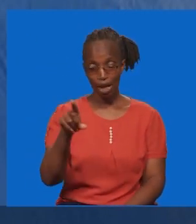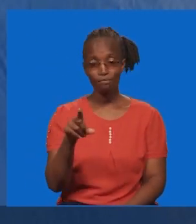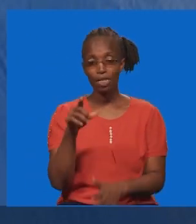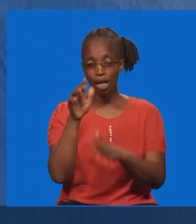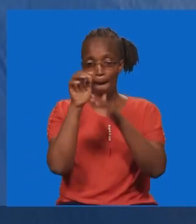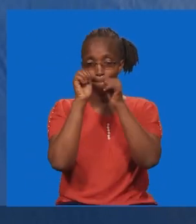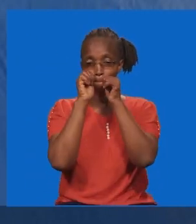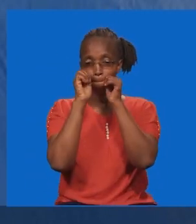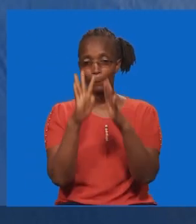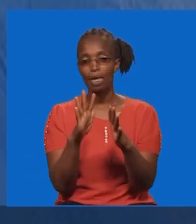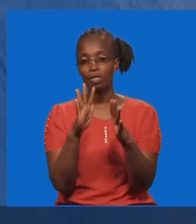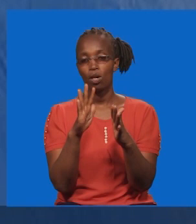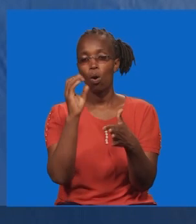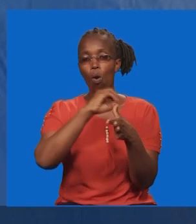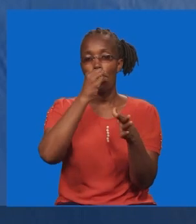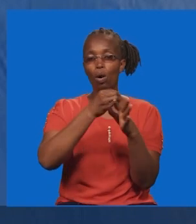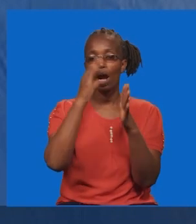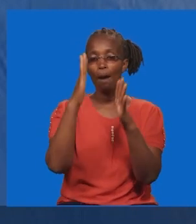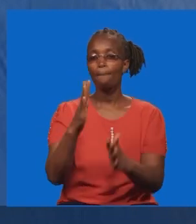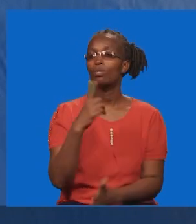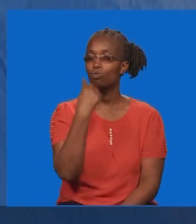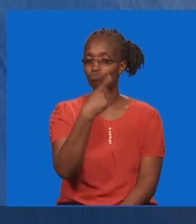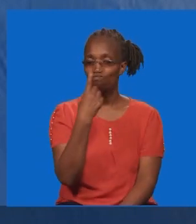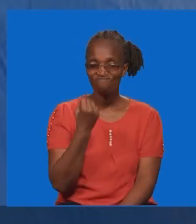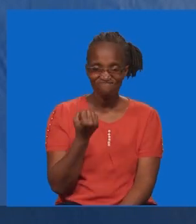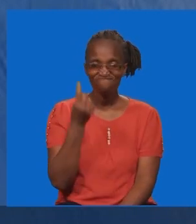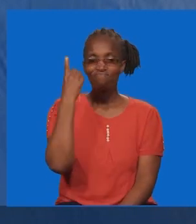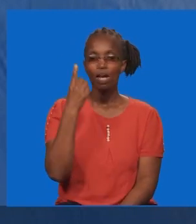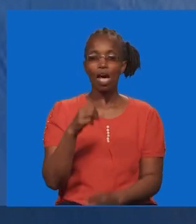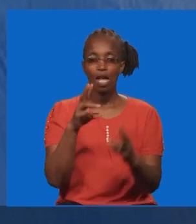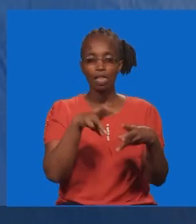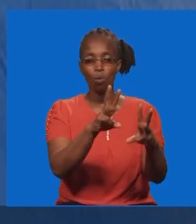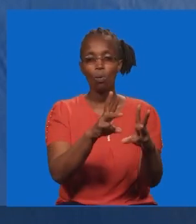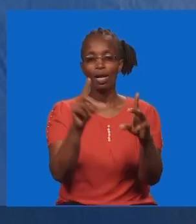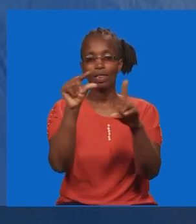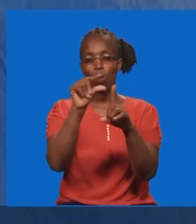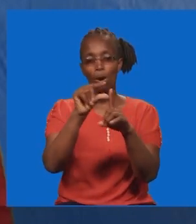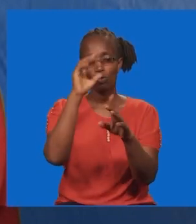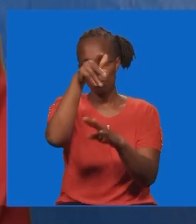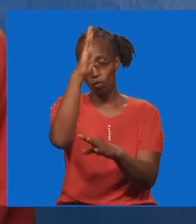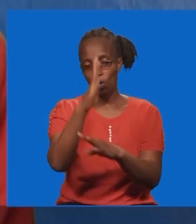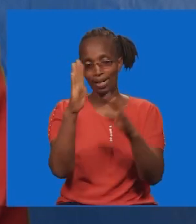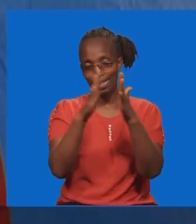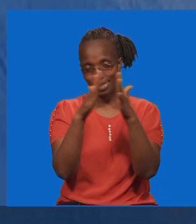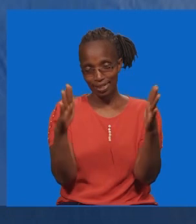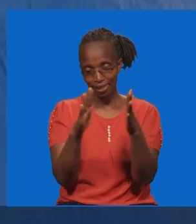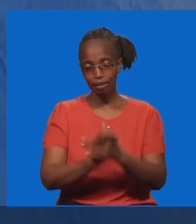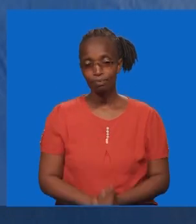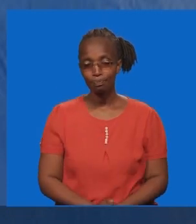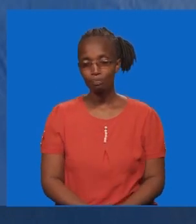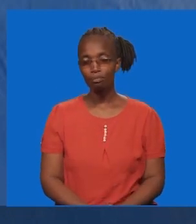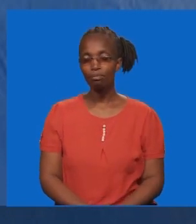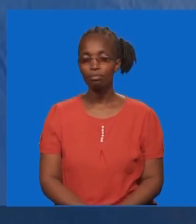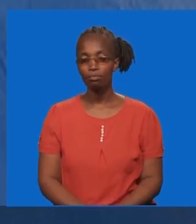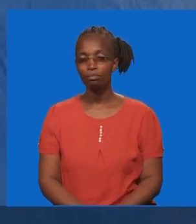amebarikiwa. Uyo ni mtu ambaye amelewa jinsi matendo ya mungu ya livyo mkuu.